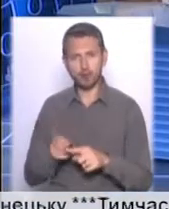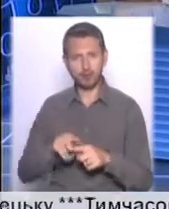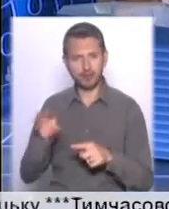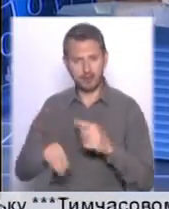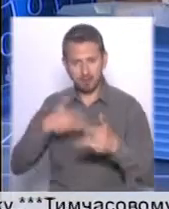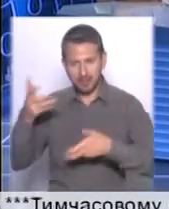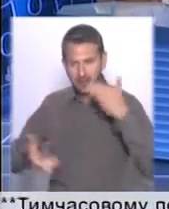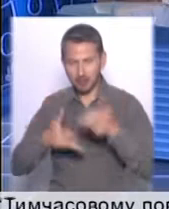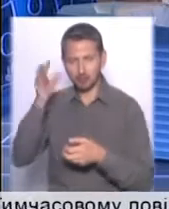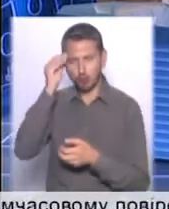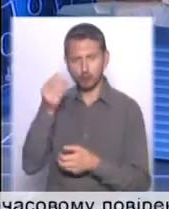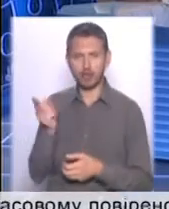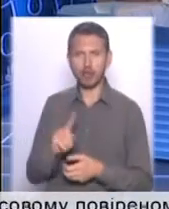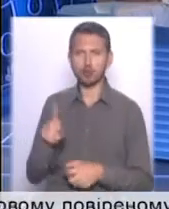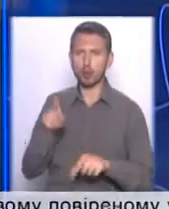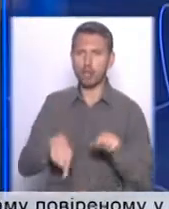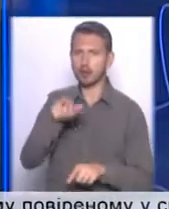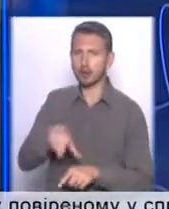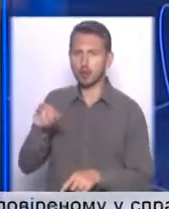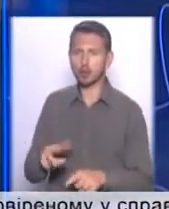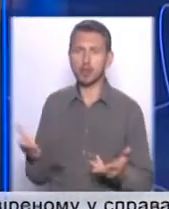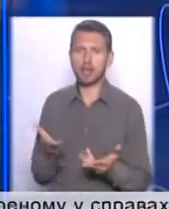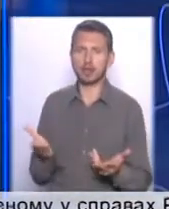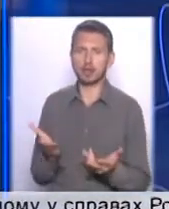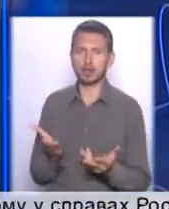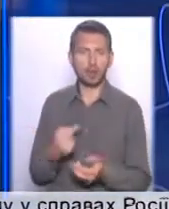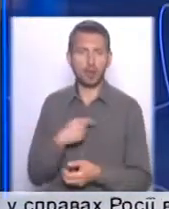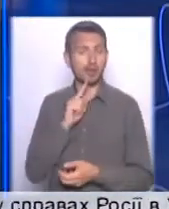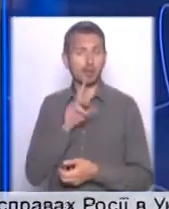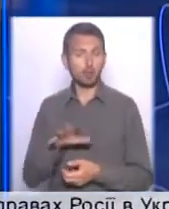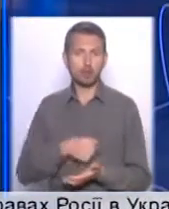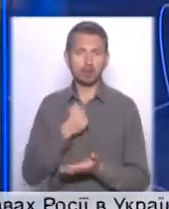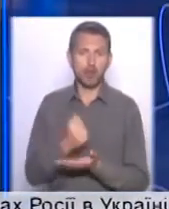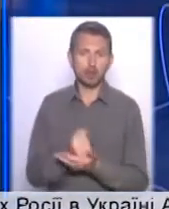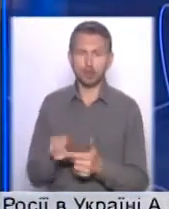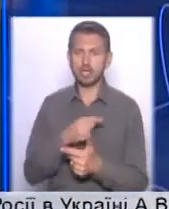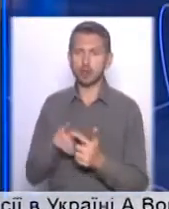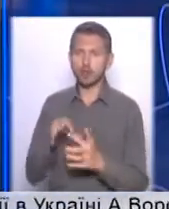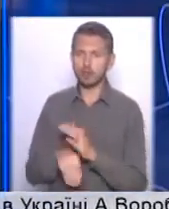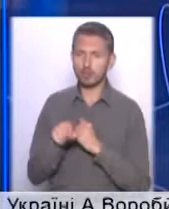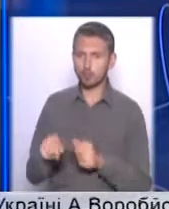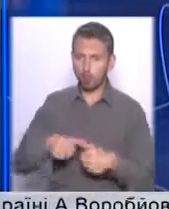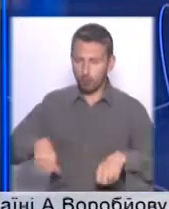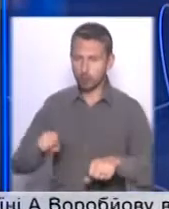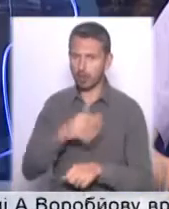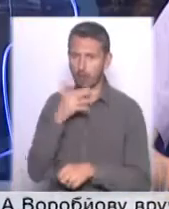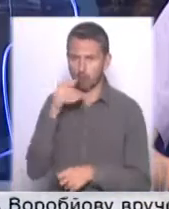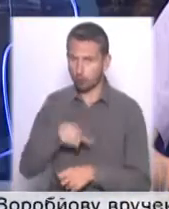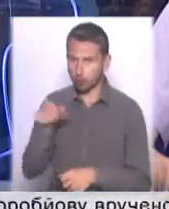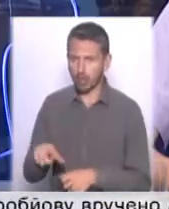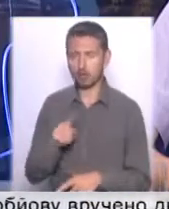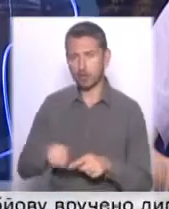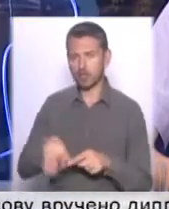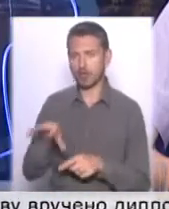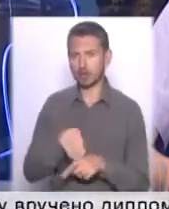З огляду на те, що деякі люди, які, знову таки, я не буду стверджувати, чи ввійшли вони в цю комісію, там багато людей, оскоріше за все,